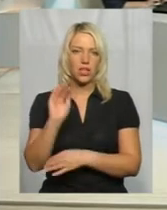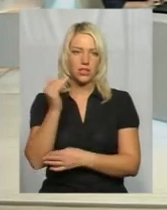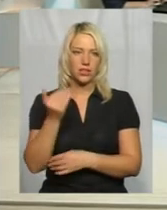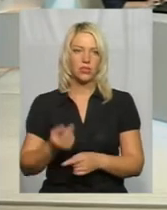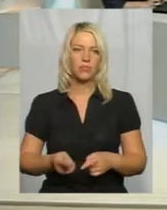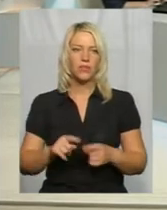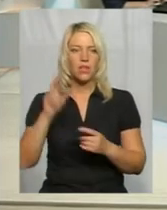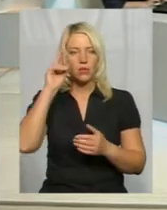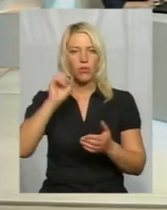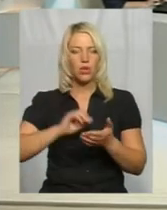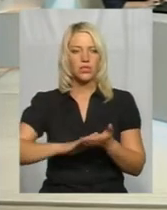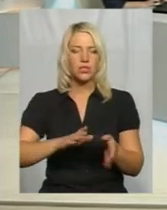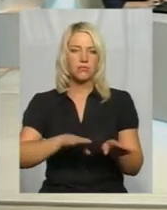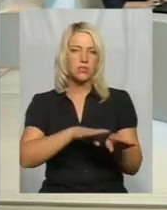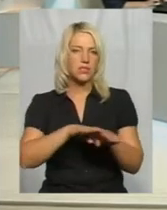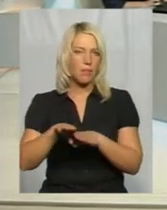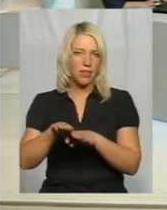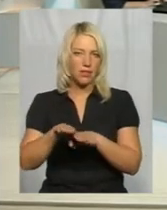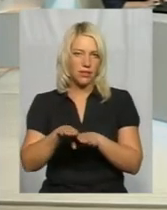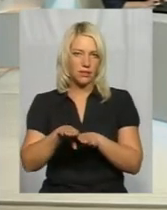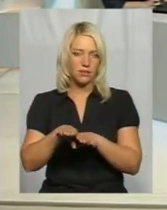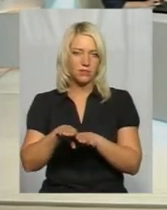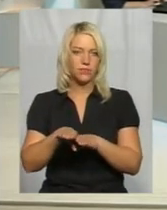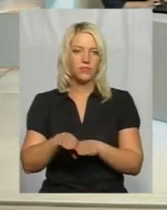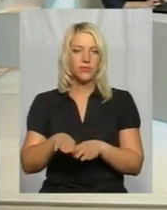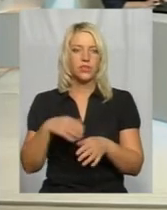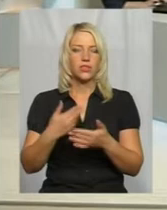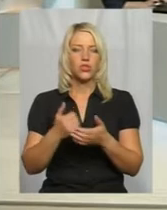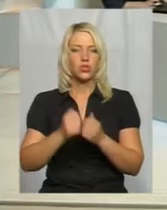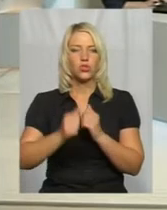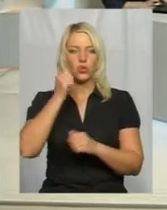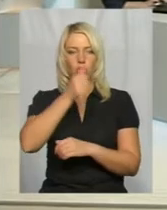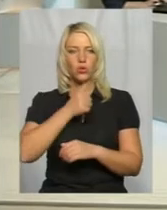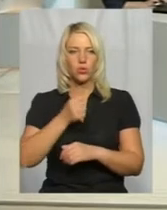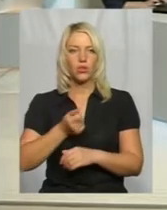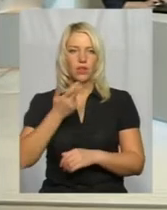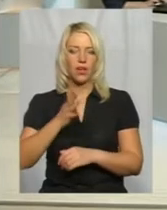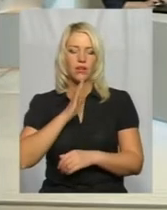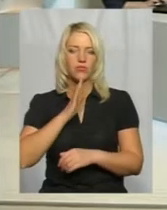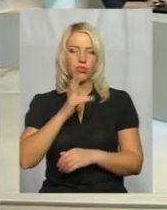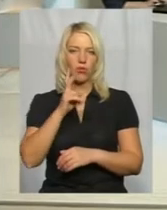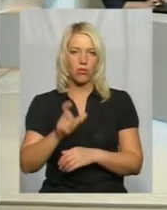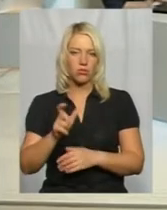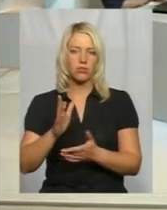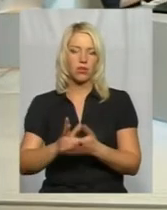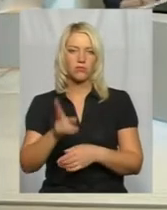показник стабільний. І десь щороку декілька жінок є, які